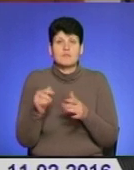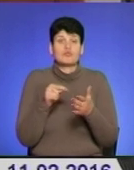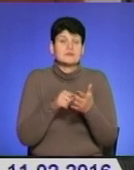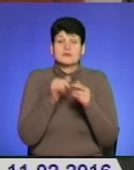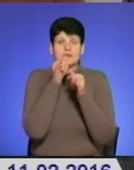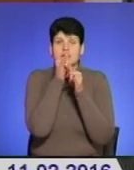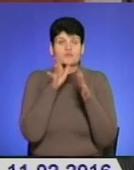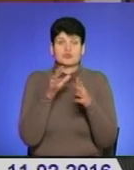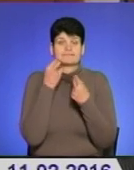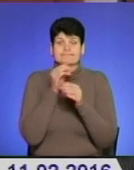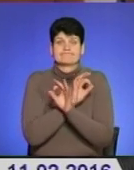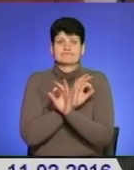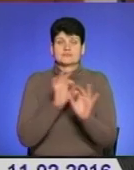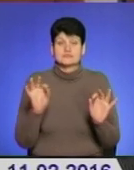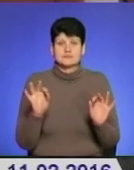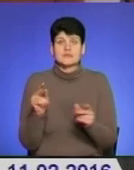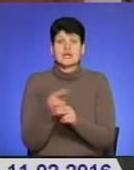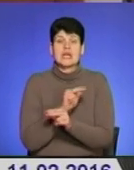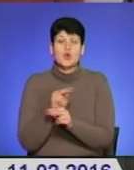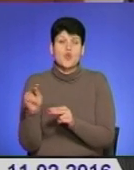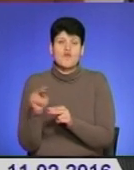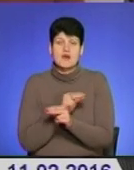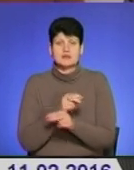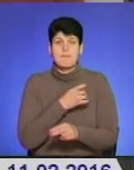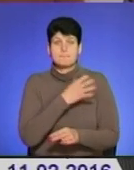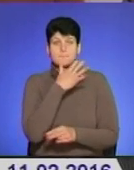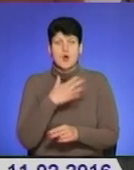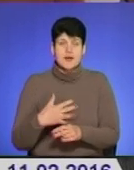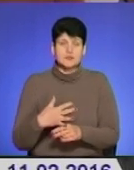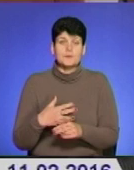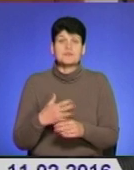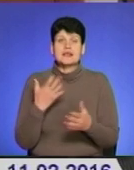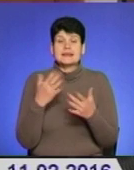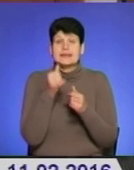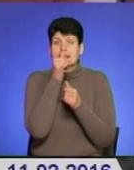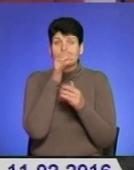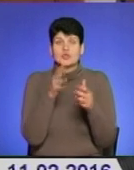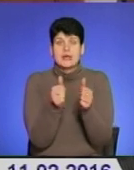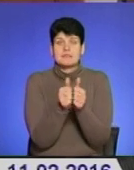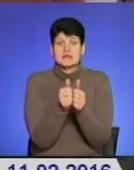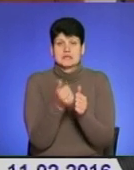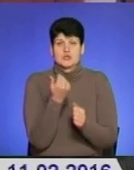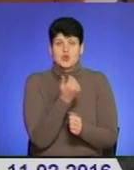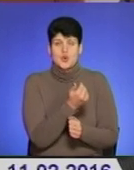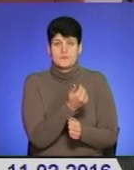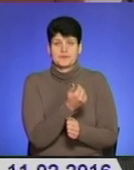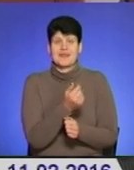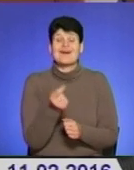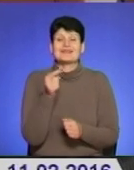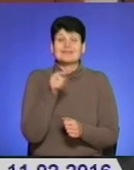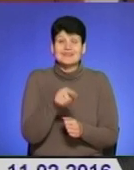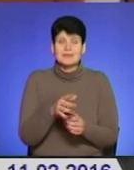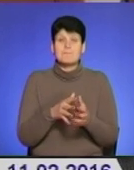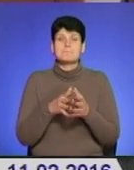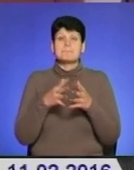не зможеш ефективно лікувати пораненого. Ти не можеш наблизитися навіть до нього. А тим паче,